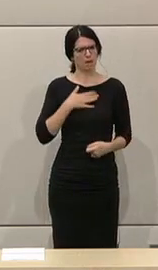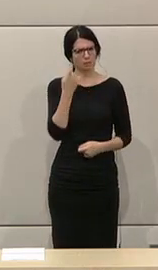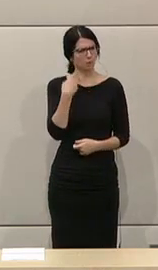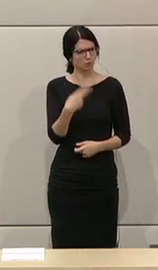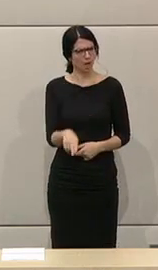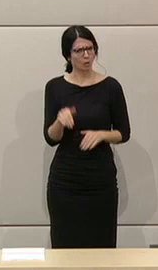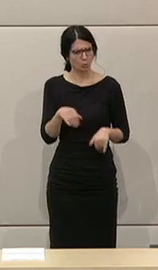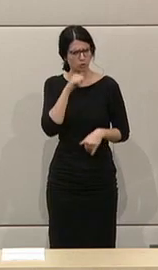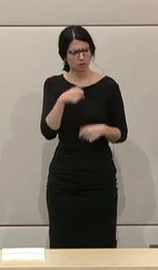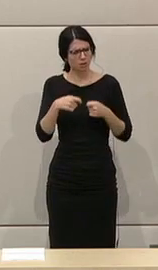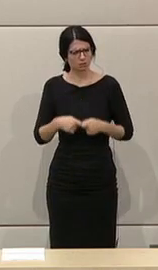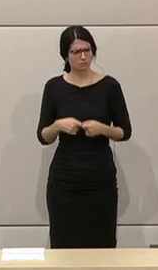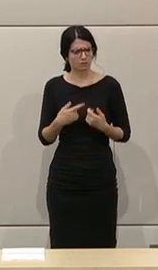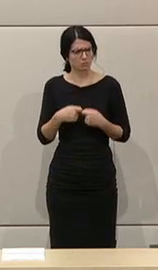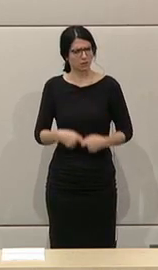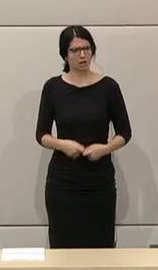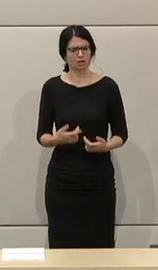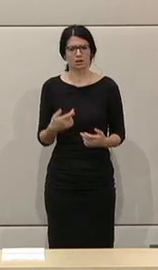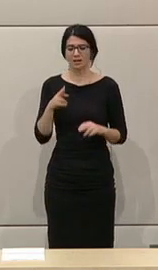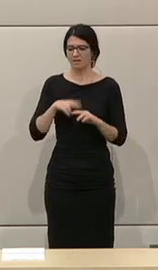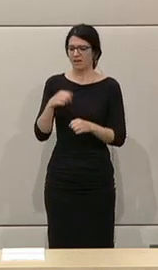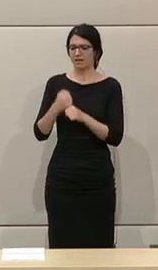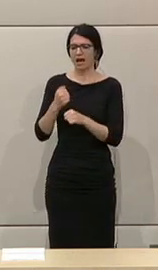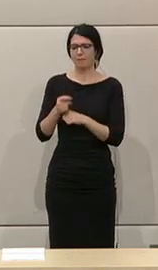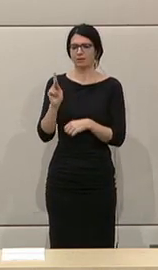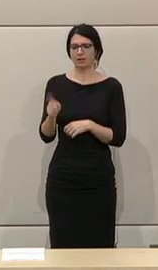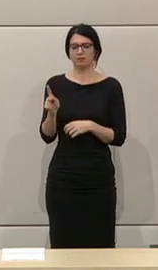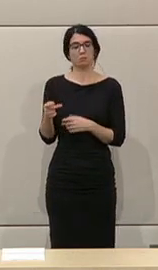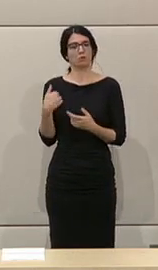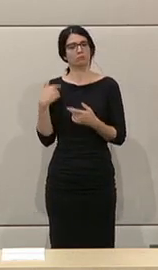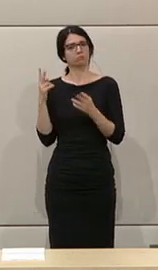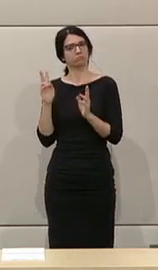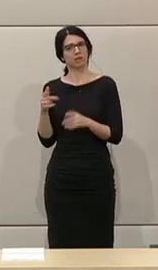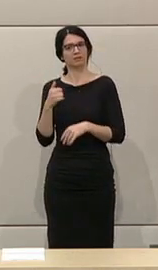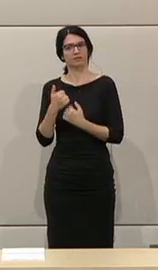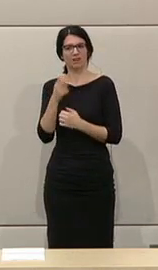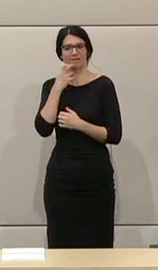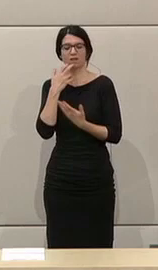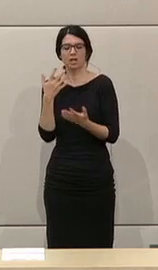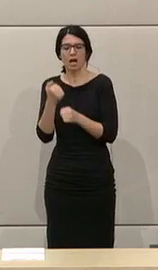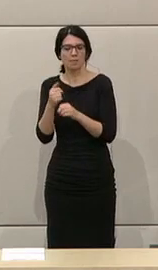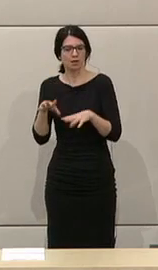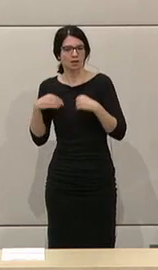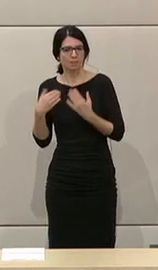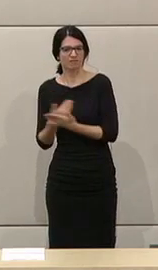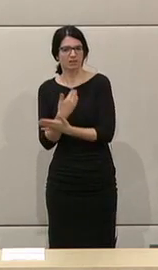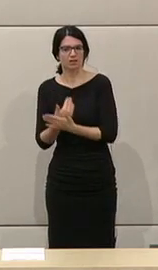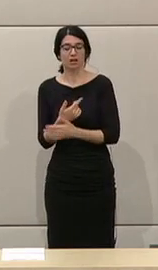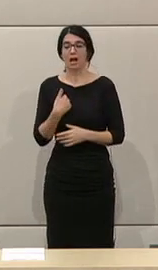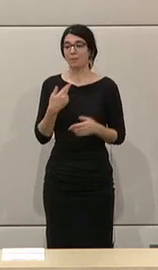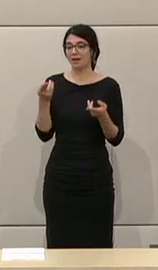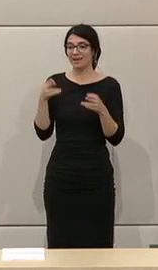wenn man argumentiert, wer die Arbeiterkammer, die stellt den Rechtsschutz und vertritt die Arbeitnehmer. Ja, schön und gut, dann machen wir eine